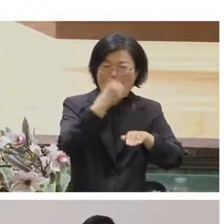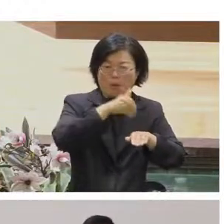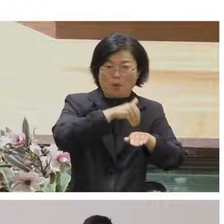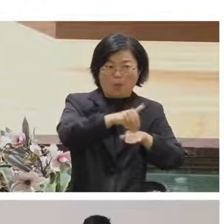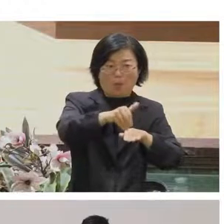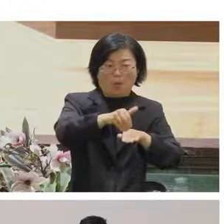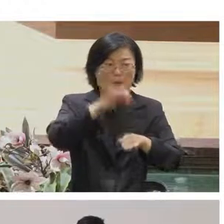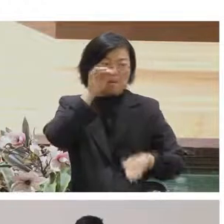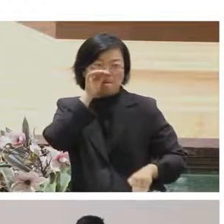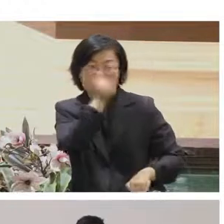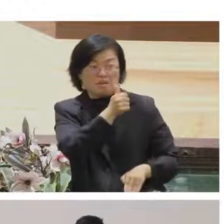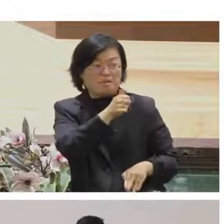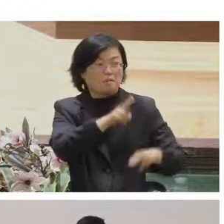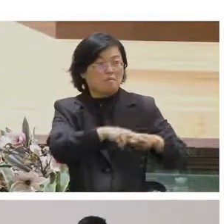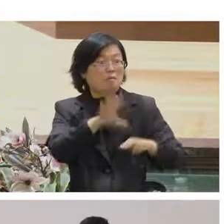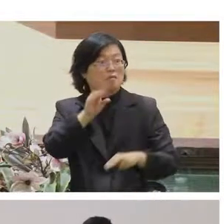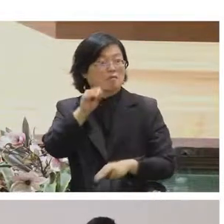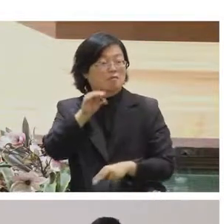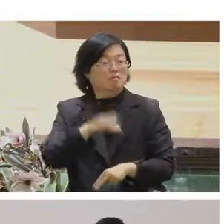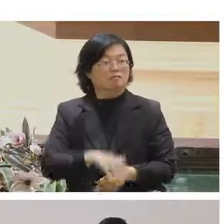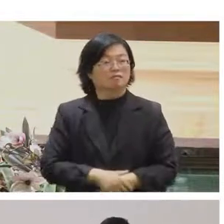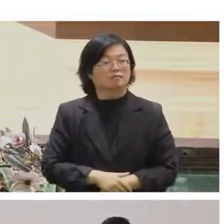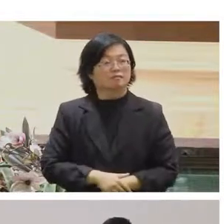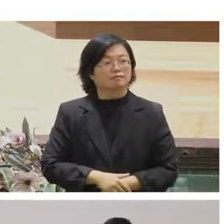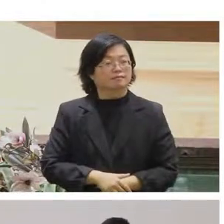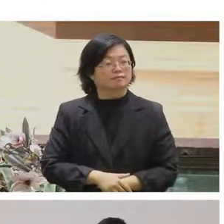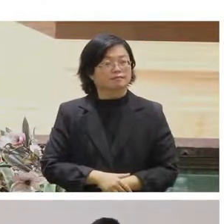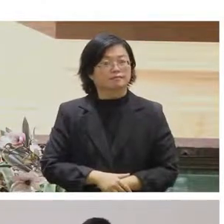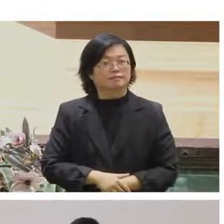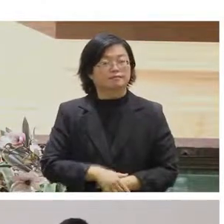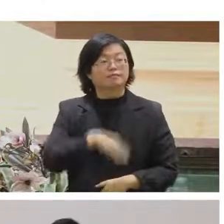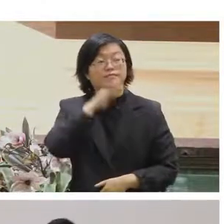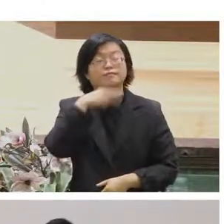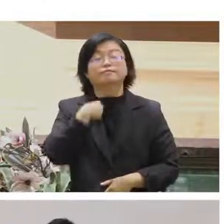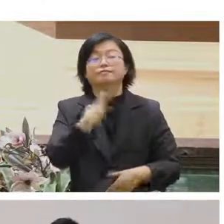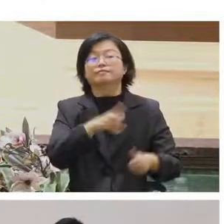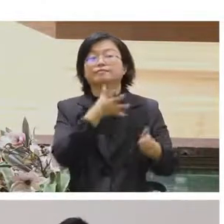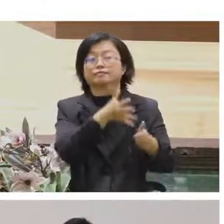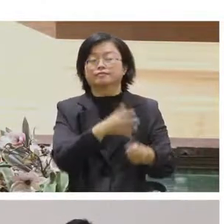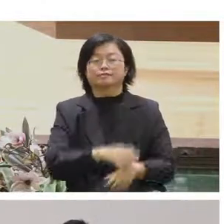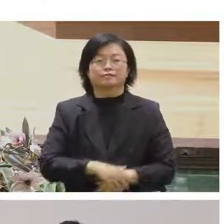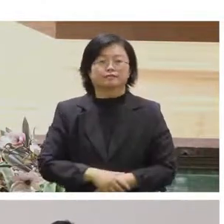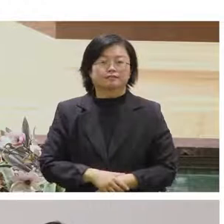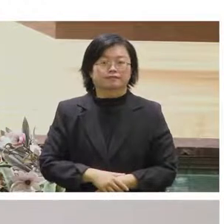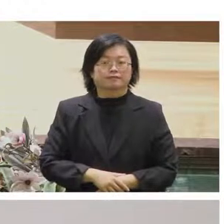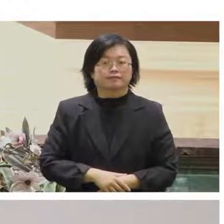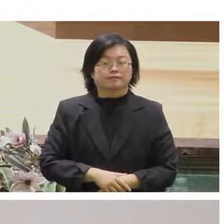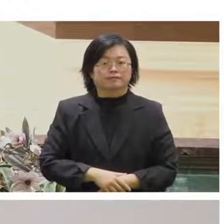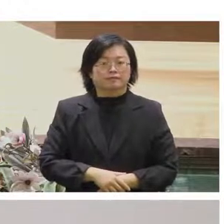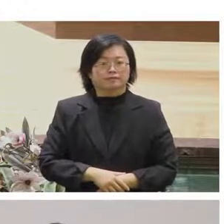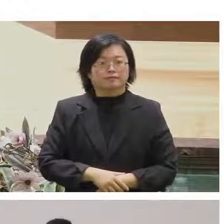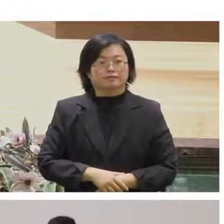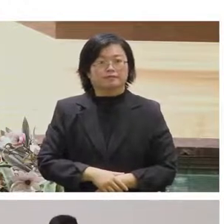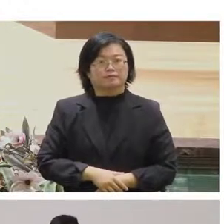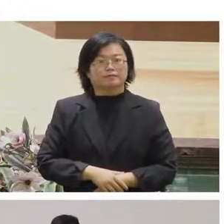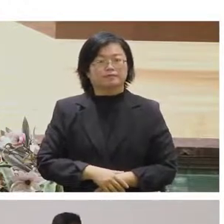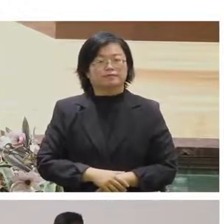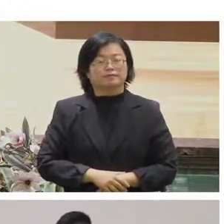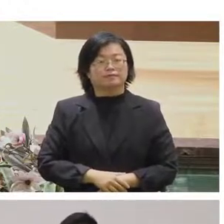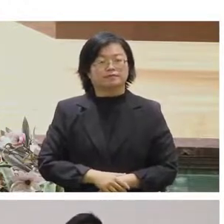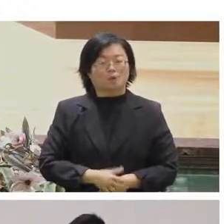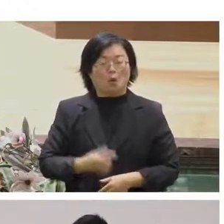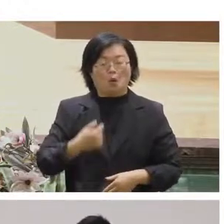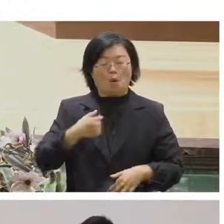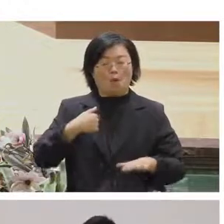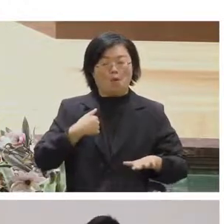OK 有一個其實人OK 那等一下我回到你可是回到你之前我想要先問問看T-Monk就剛好就是你在台上所以你就